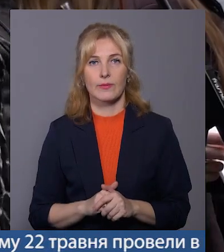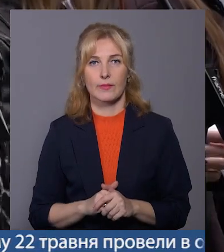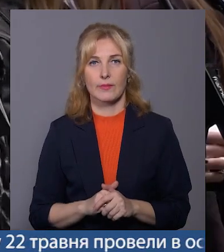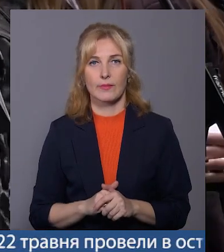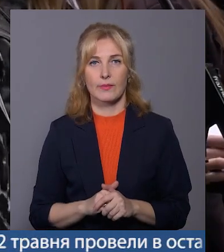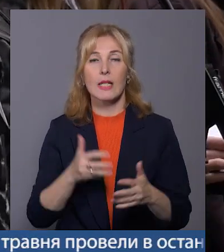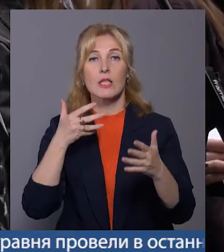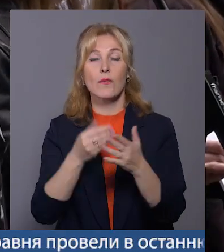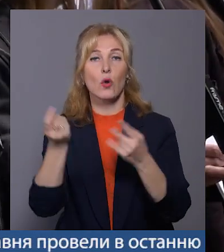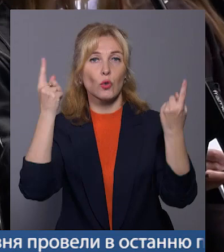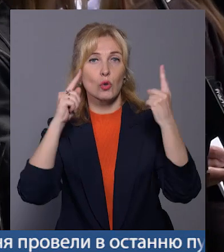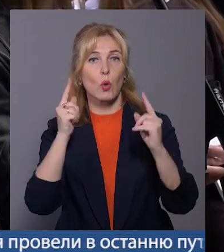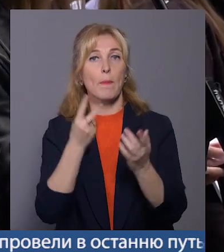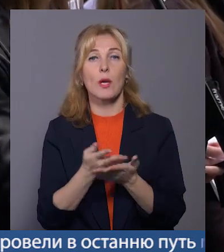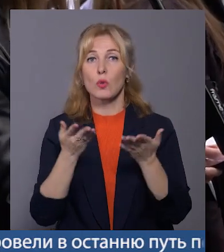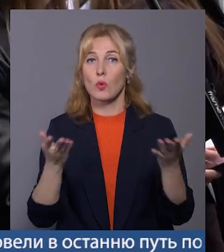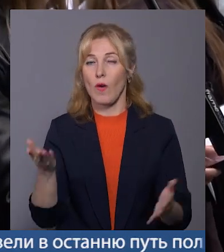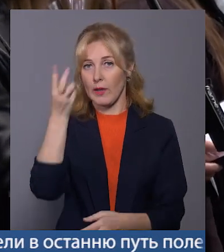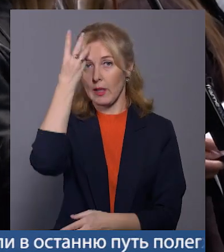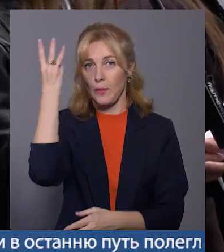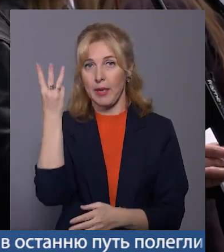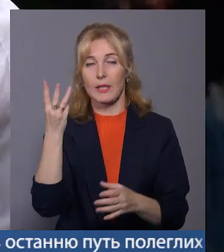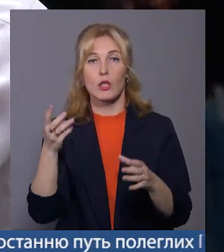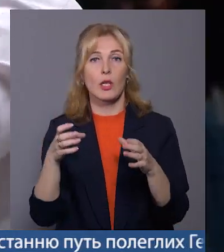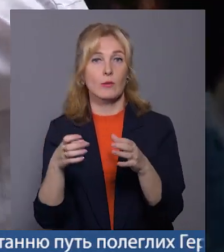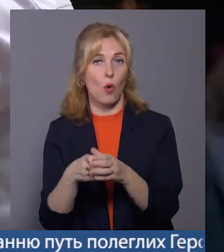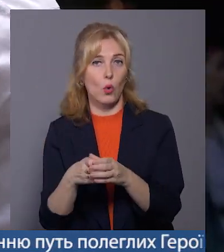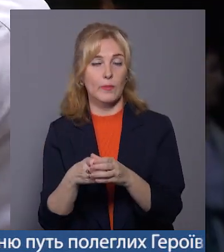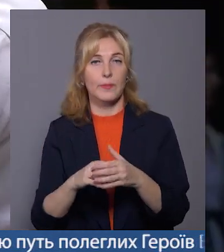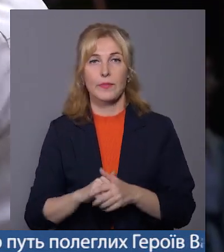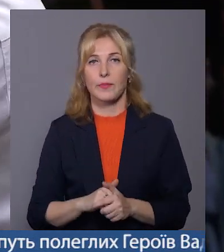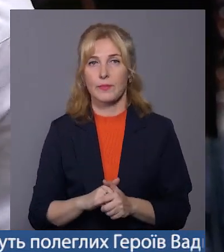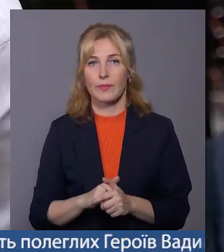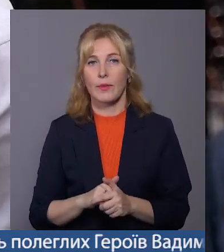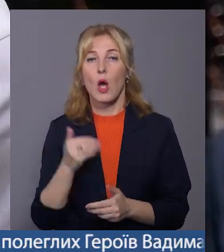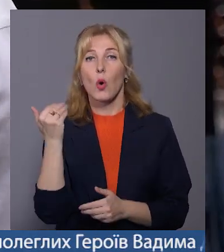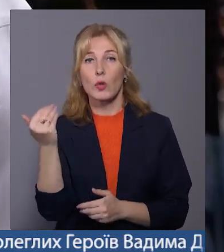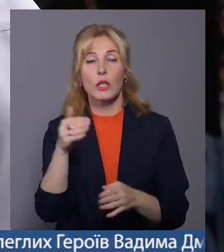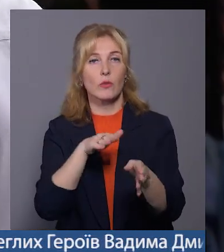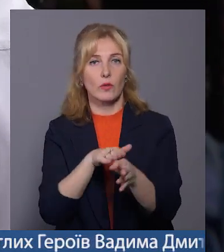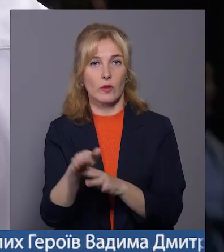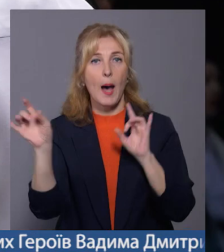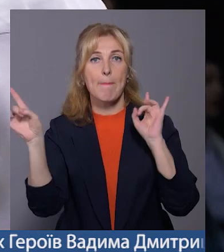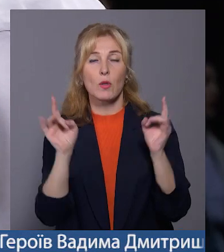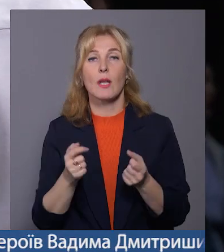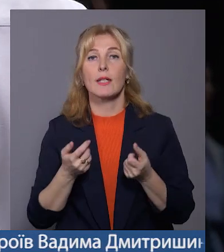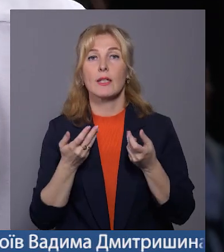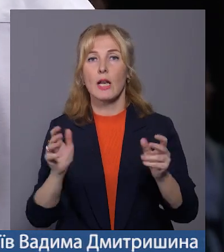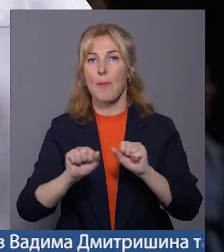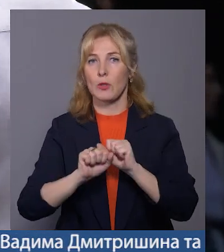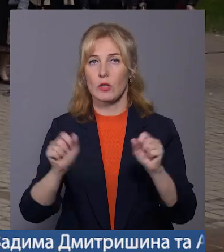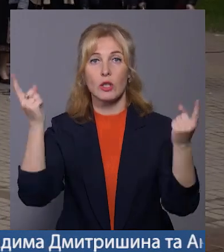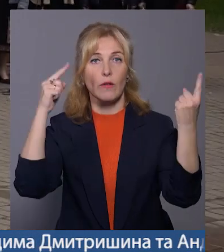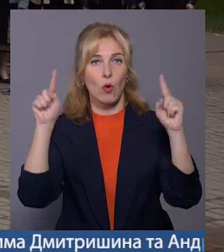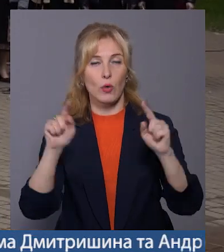Свою творчість презентував і Хмельницький академічний муніципальний камерний хор. У їхньому виконанні пролунали кілька патріотичних